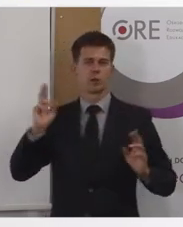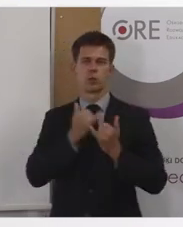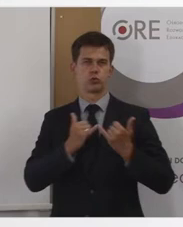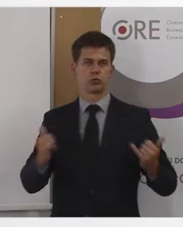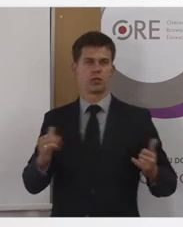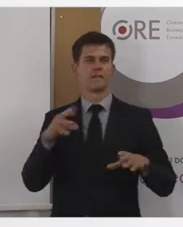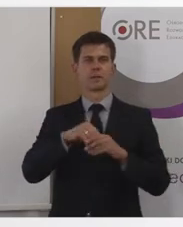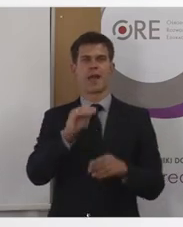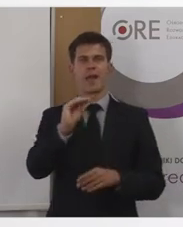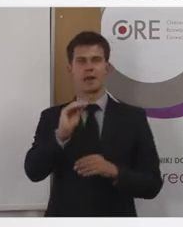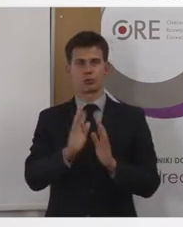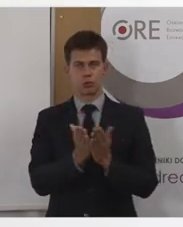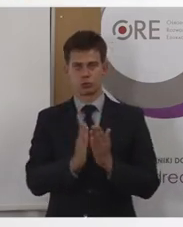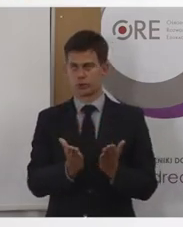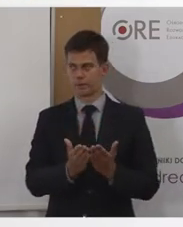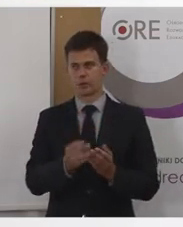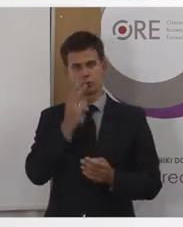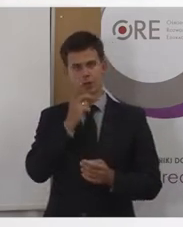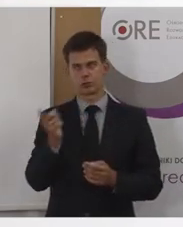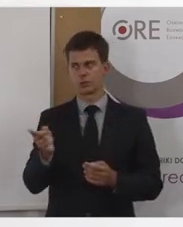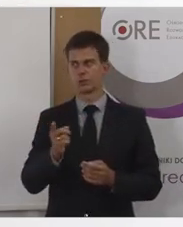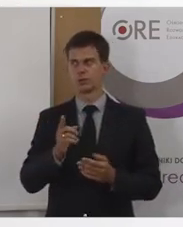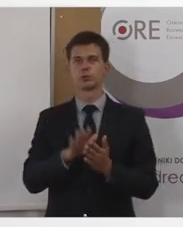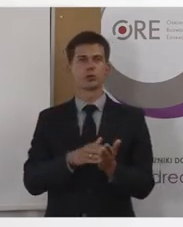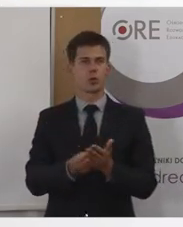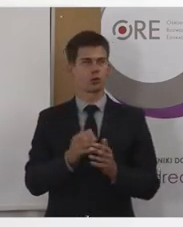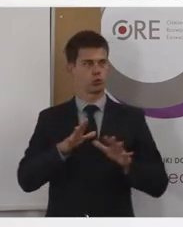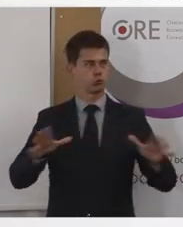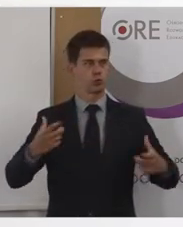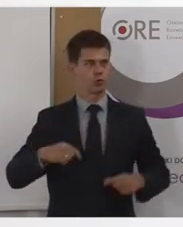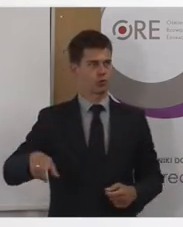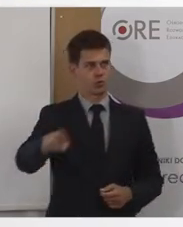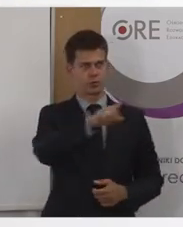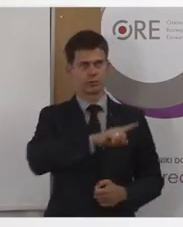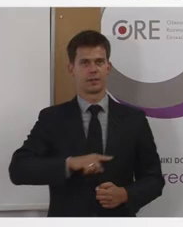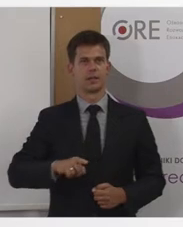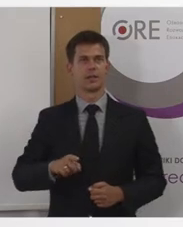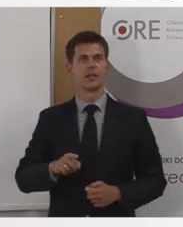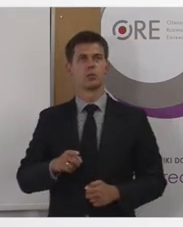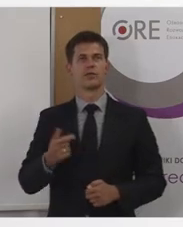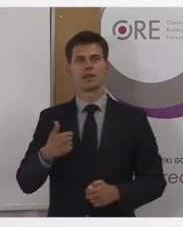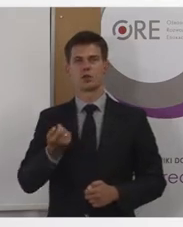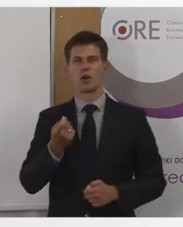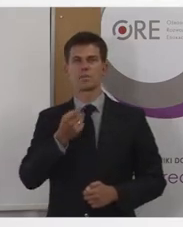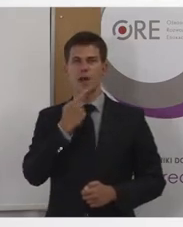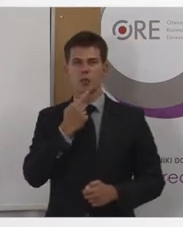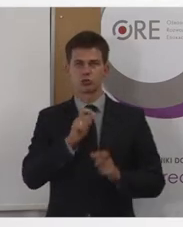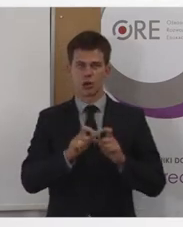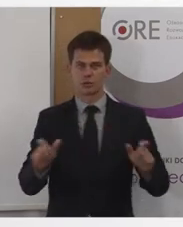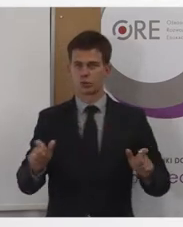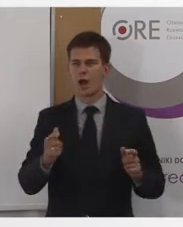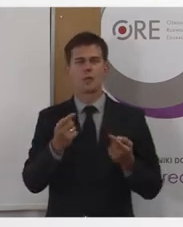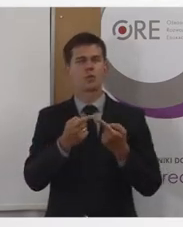Ja, można, państwo jest tutaj naprawdę sporo, mamy co prawda trochę niedużo czasu, ale